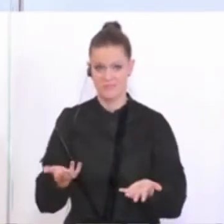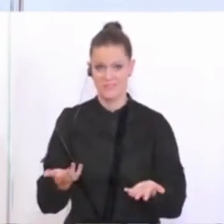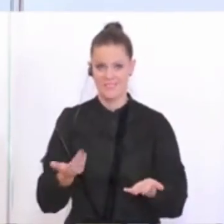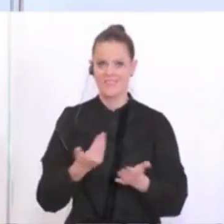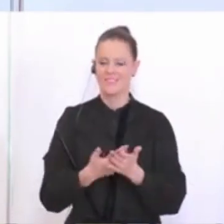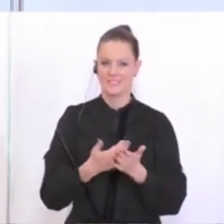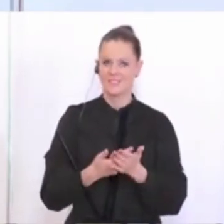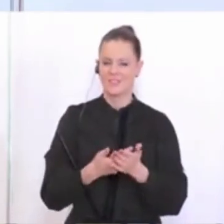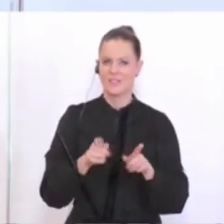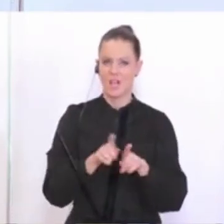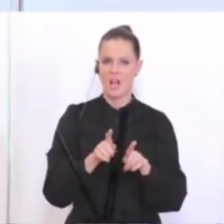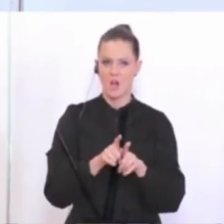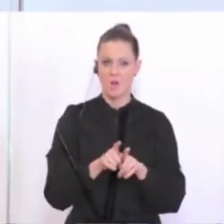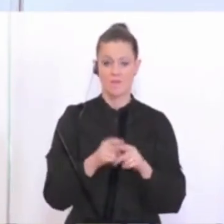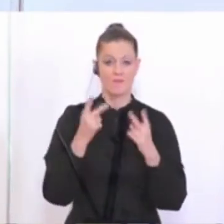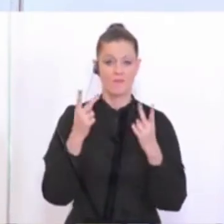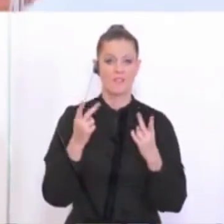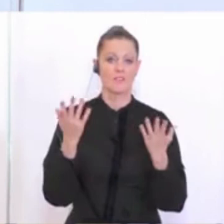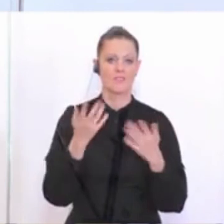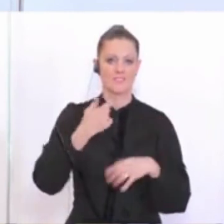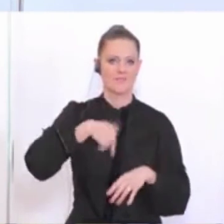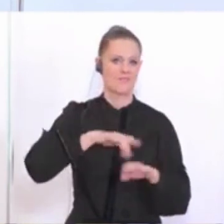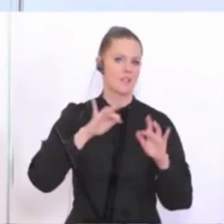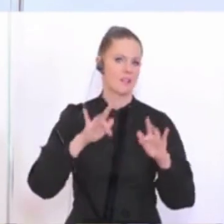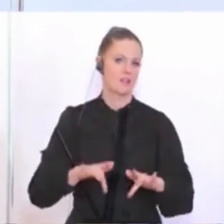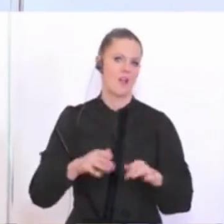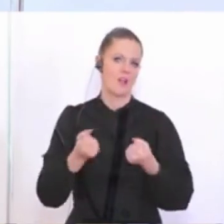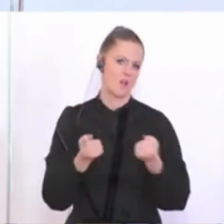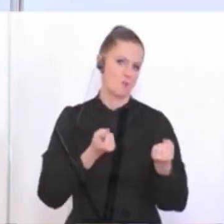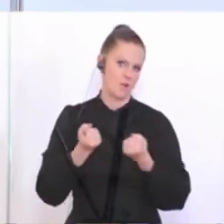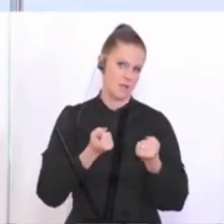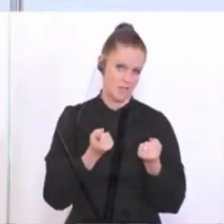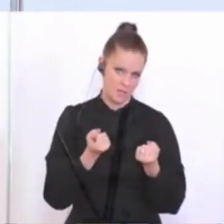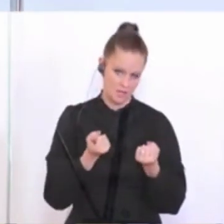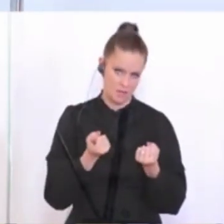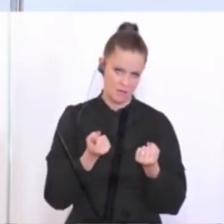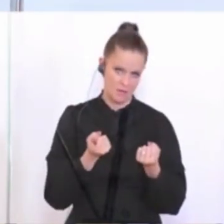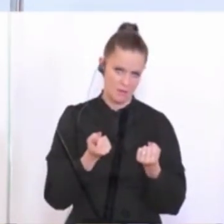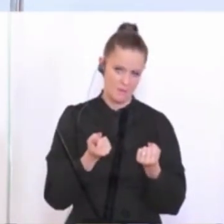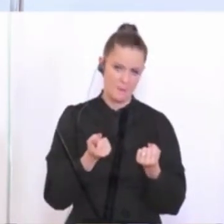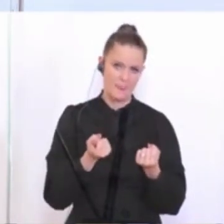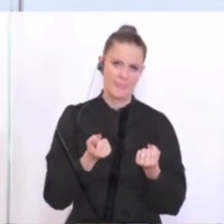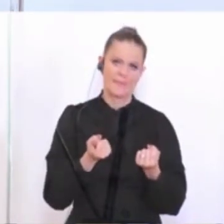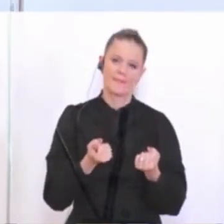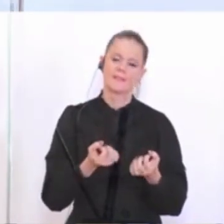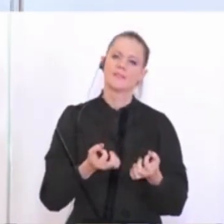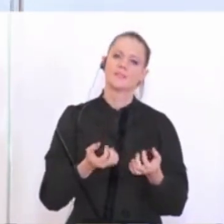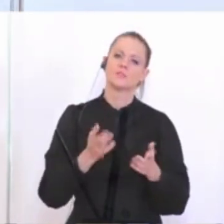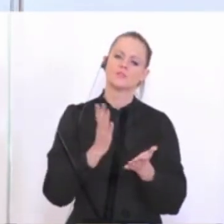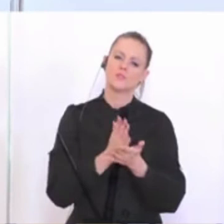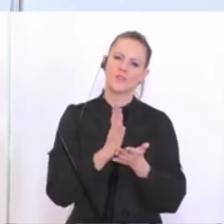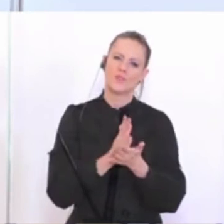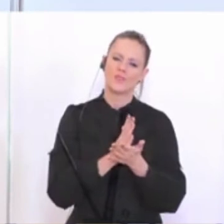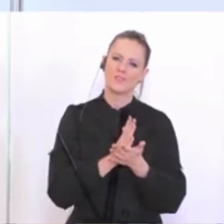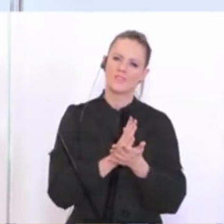Deshalb ist ja im Übrigen auch so wichtig, dass wir hier als Politik schon mit einem bestimmten zeitlichen Vorlauf immer zu